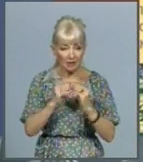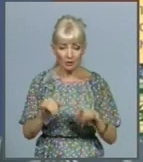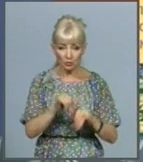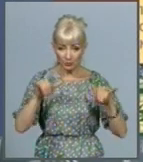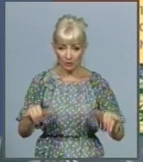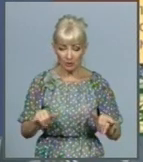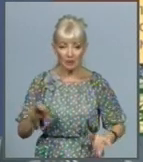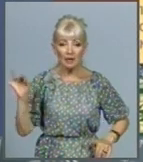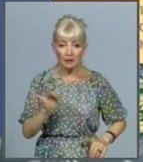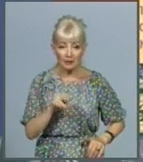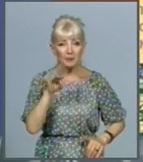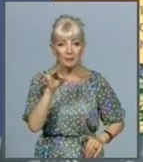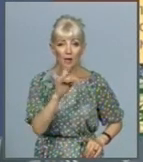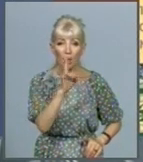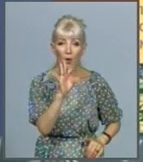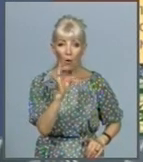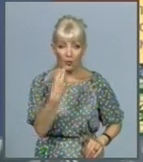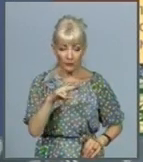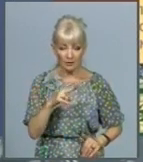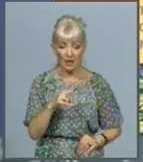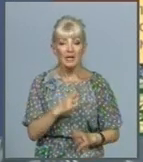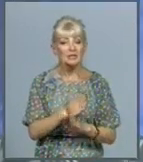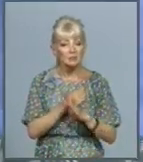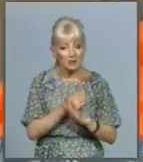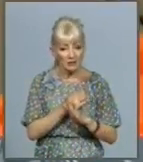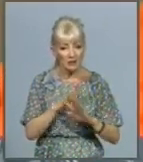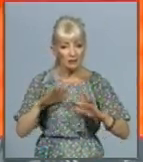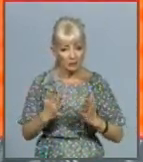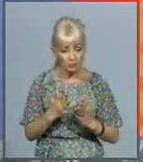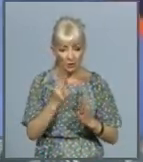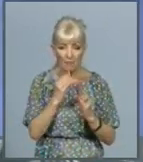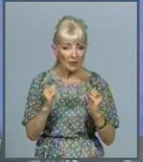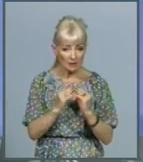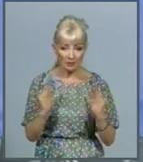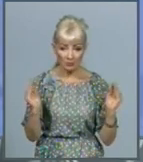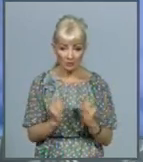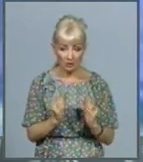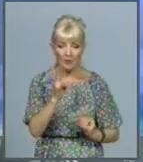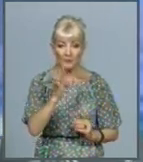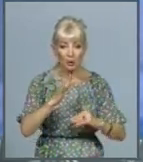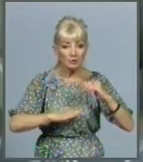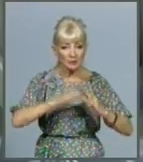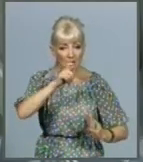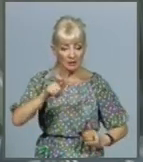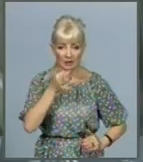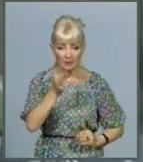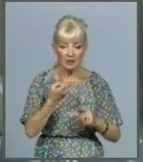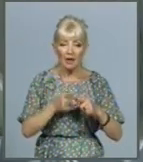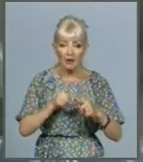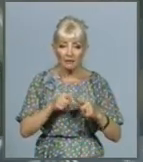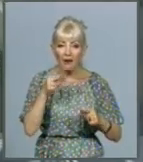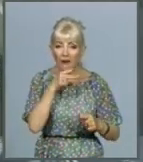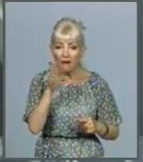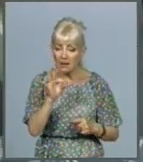ковід кількість летальних випадків постійно зменшувалася. Проте фахівці застерігають, цей препарат не лікує коронавірус.